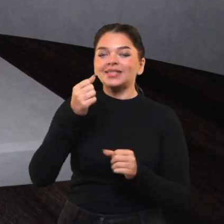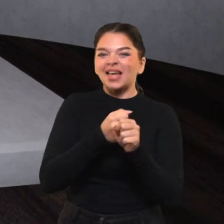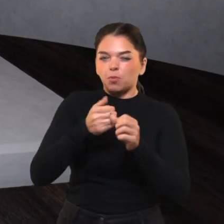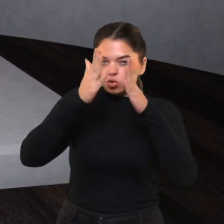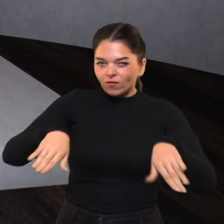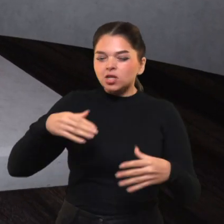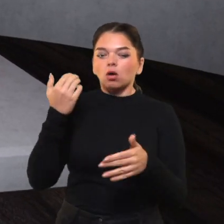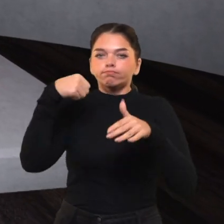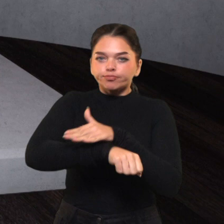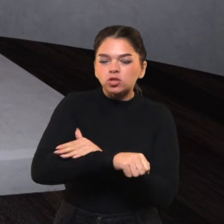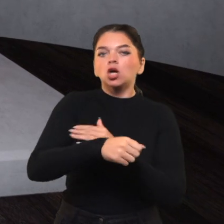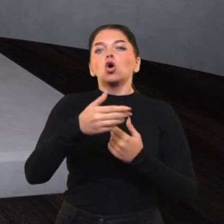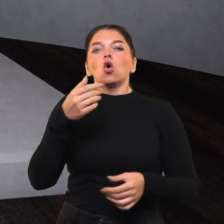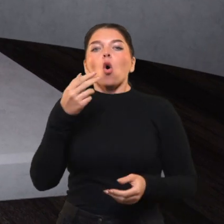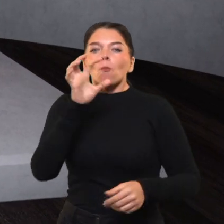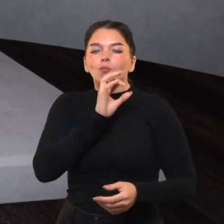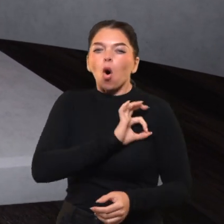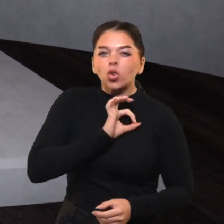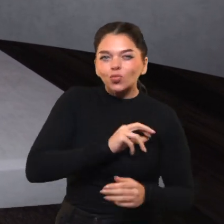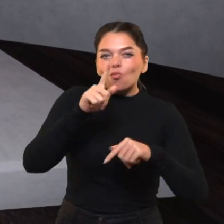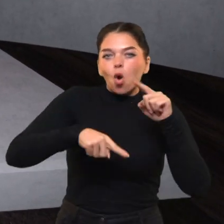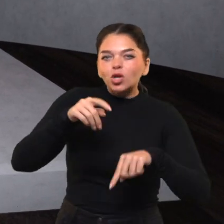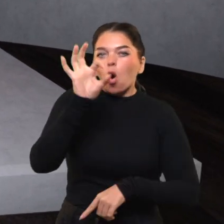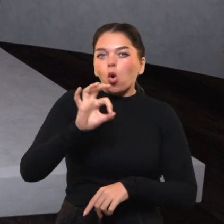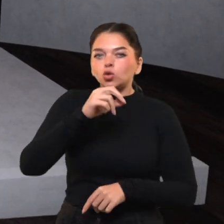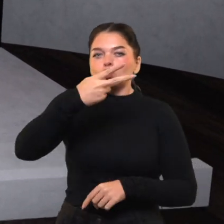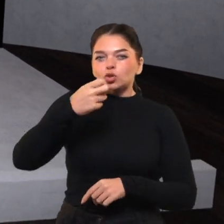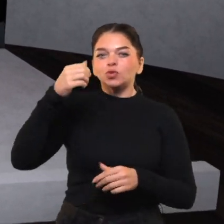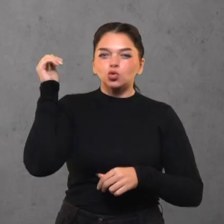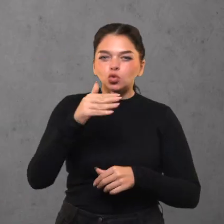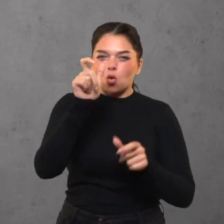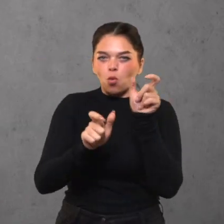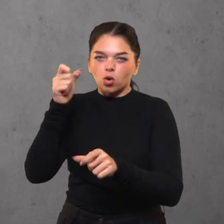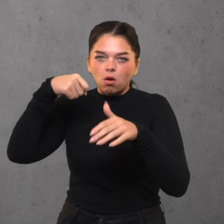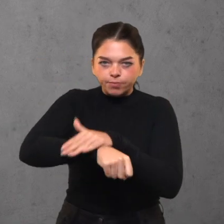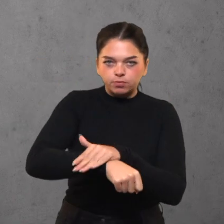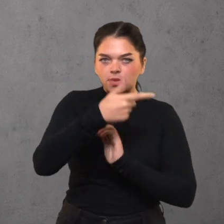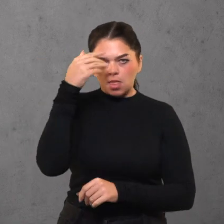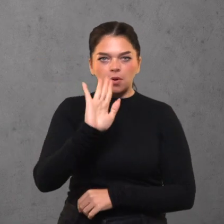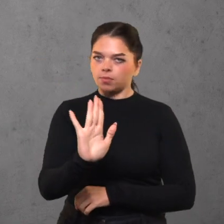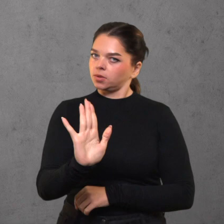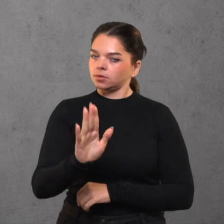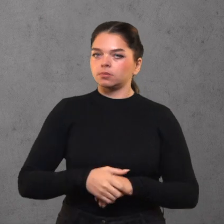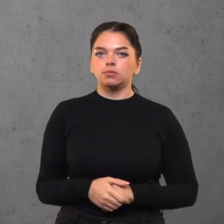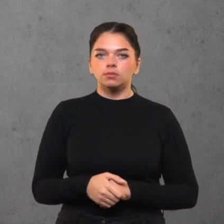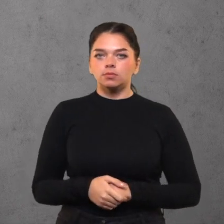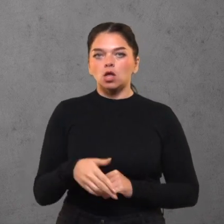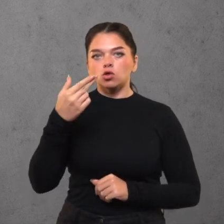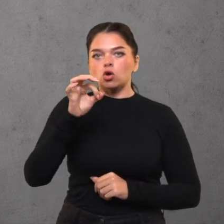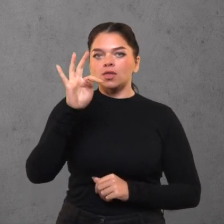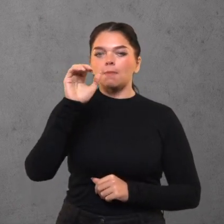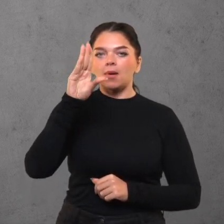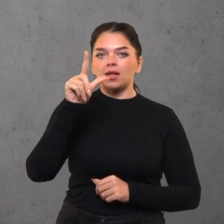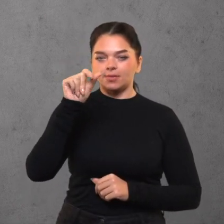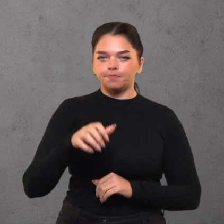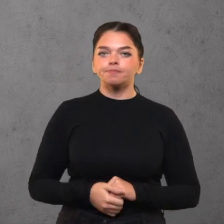lageriuose už politinius anekdotus sidėjo 200 tūkstančių žmonių. Nepamirškim to. Laida